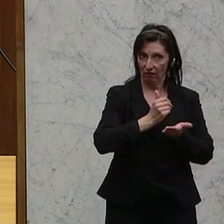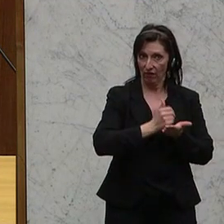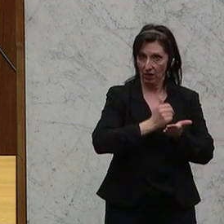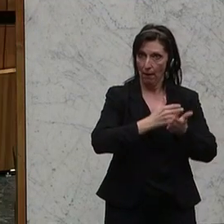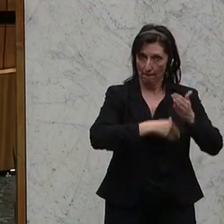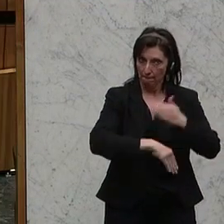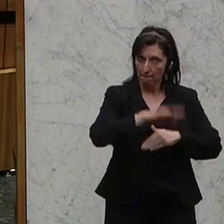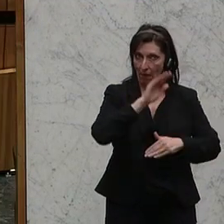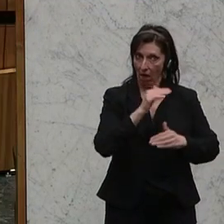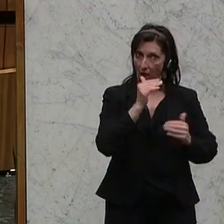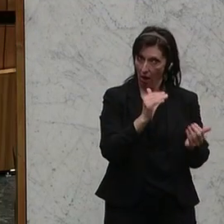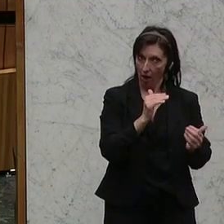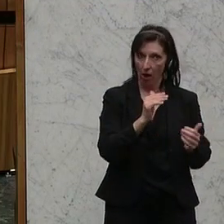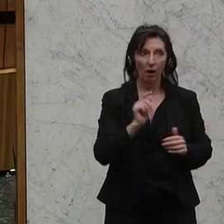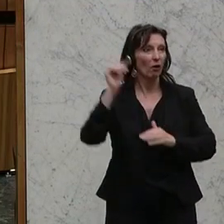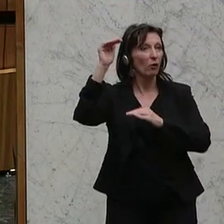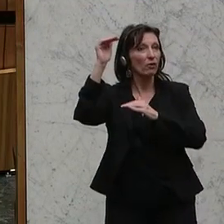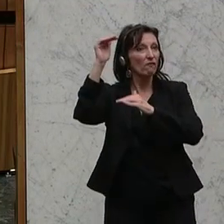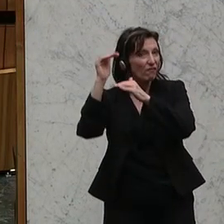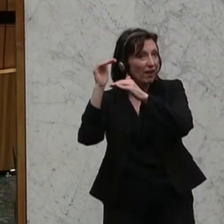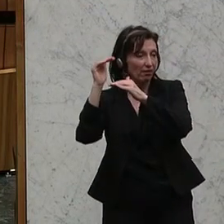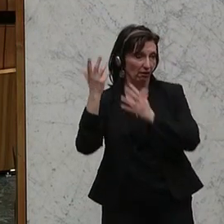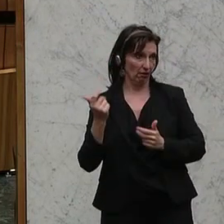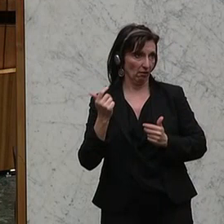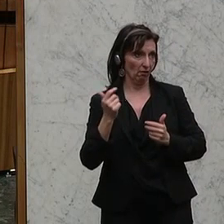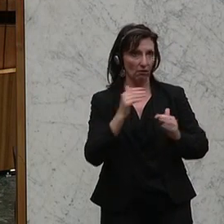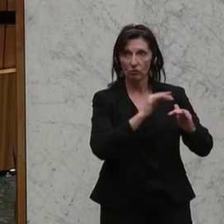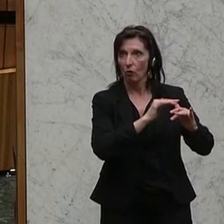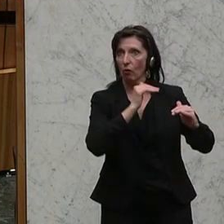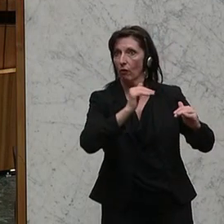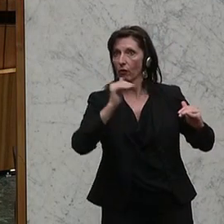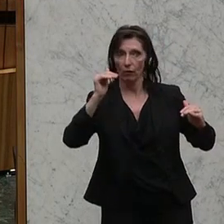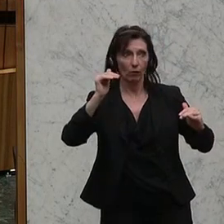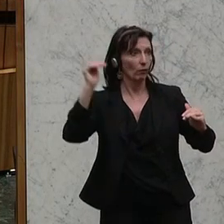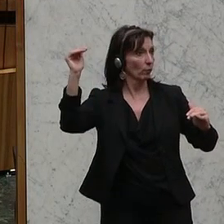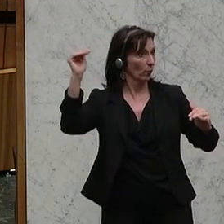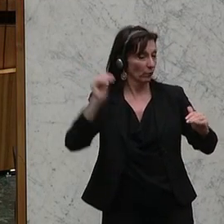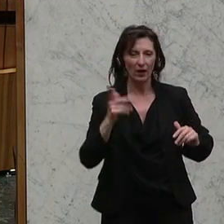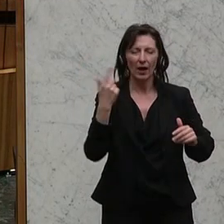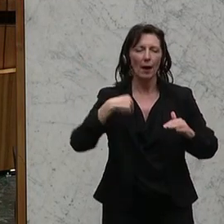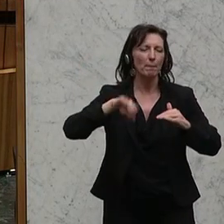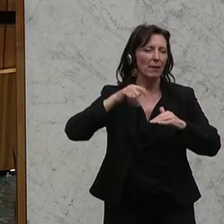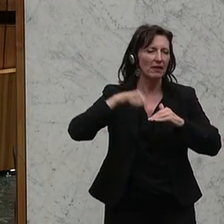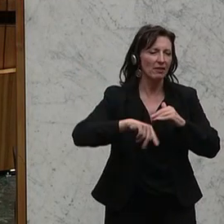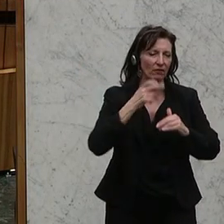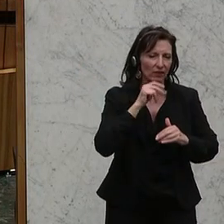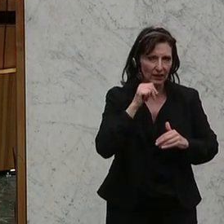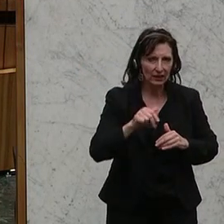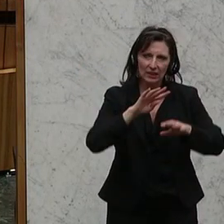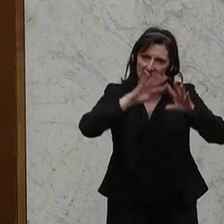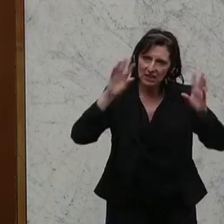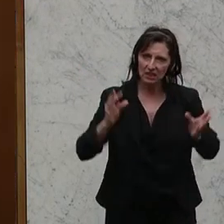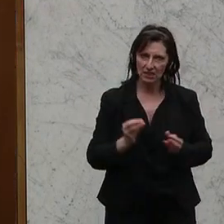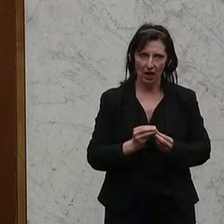nicht absprechen, und oben weniger, und wie das halt alles verlaufen ist. Ich will mich aber gar nicht mehr weiter vertiefen, aber insgesamt